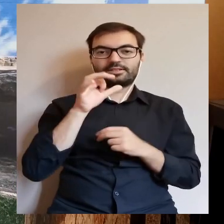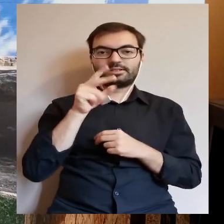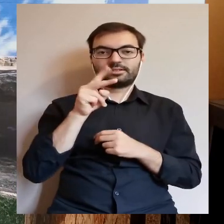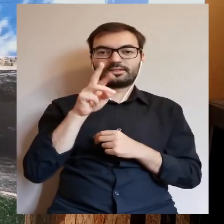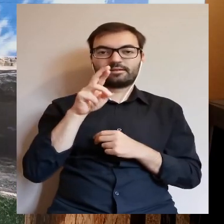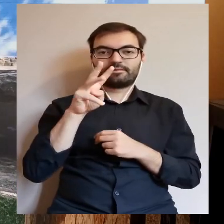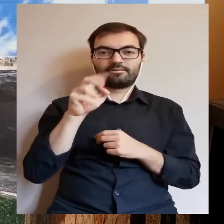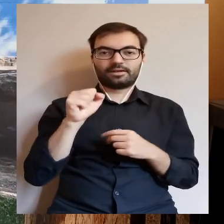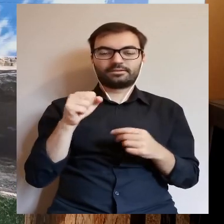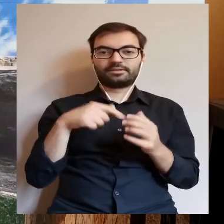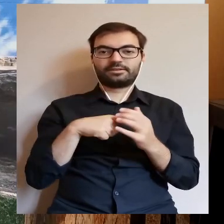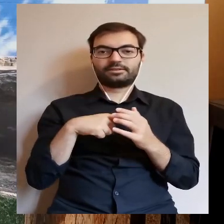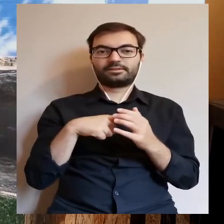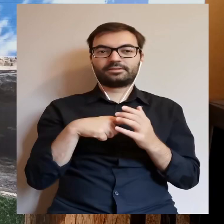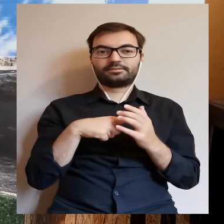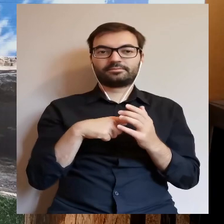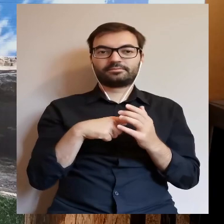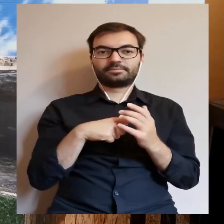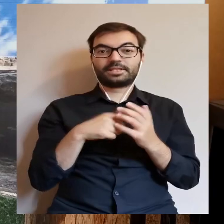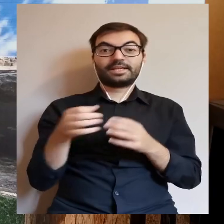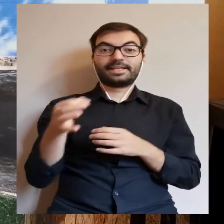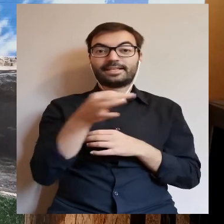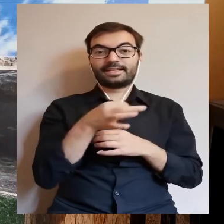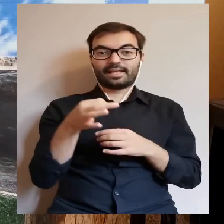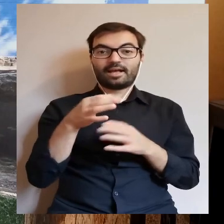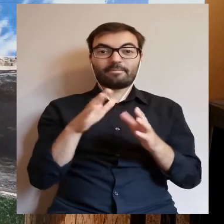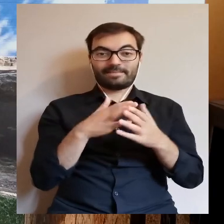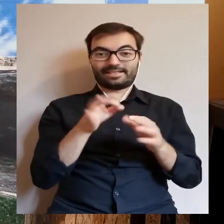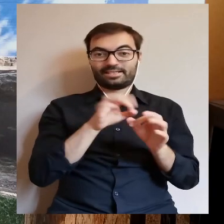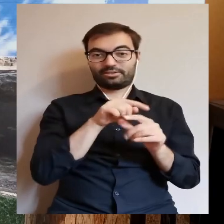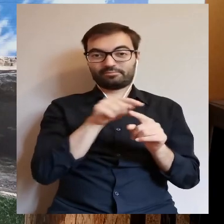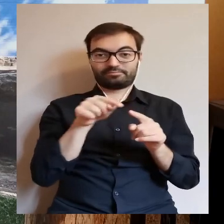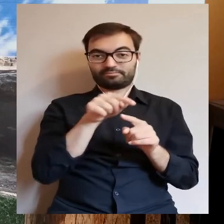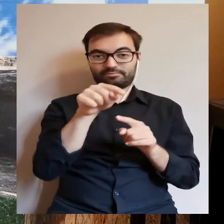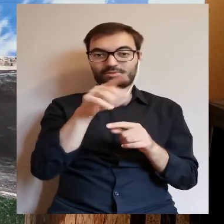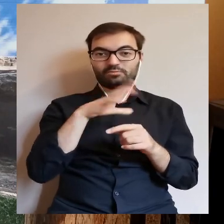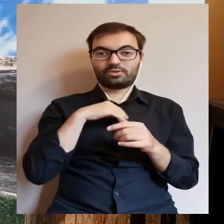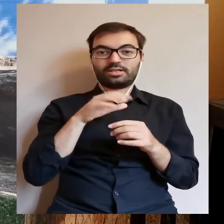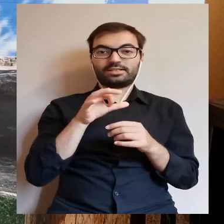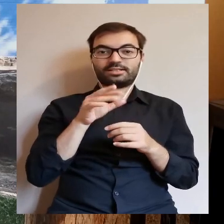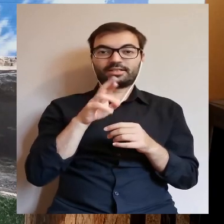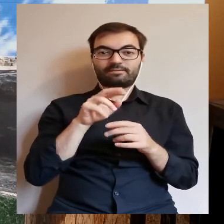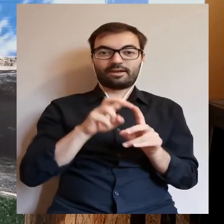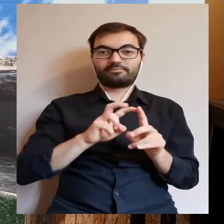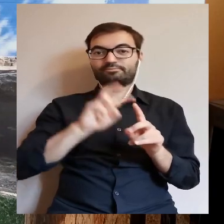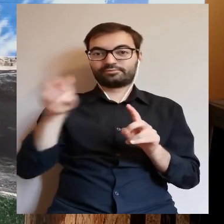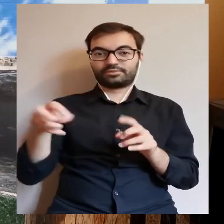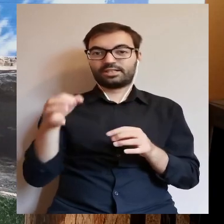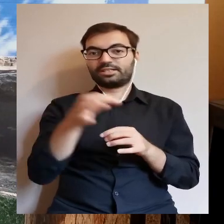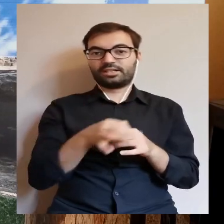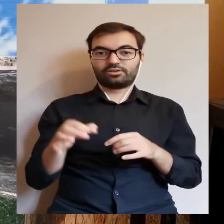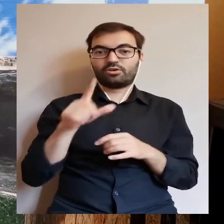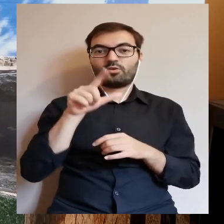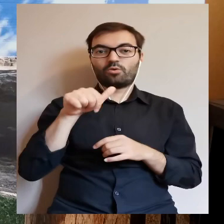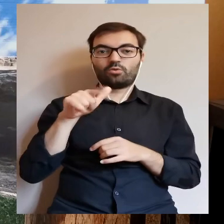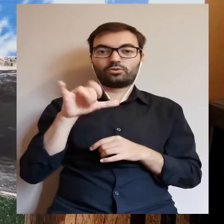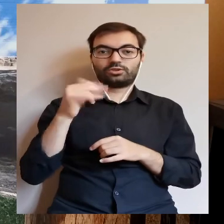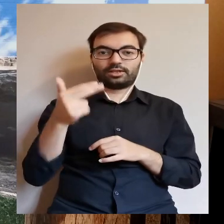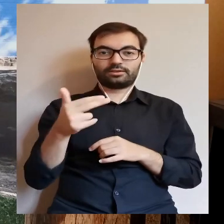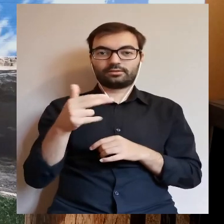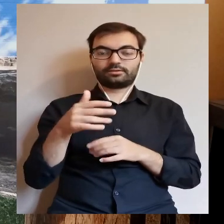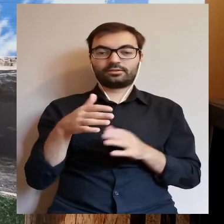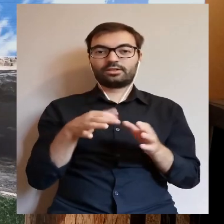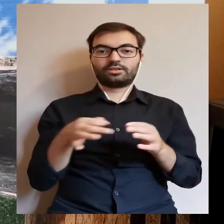wracając do skrwy. Ona między tymi jeziorami sobie śmiga i na przykład można ze skrwy wyskoczyć sobie na jezioro